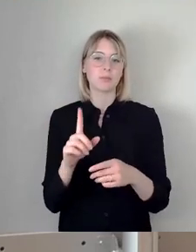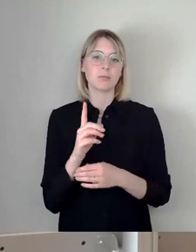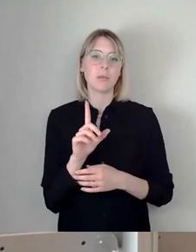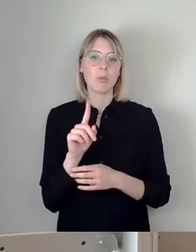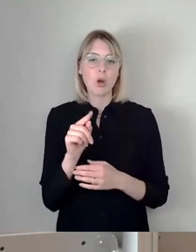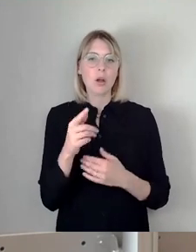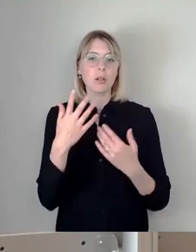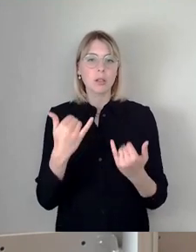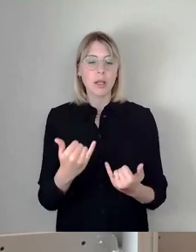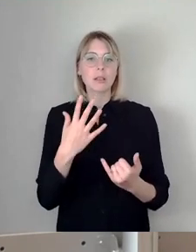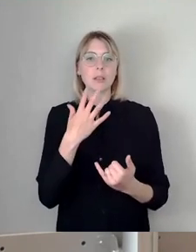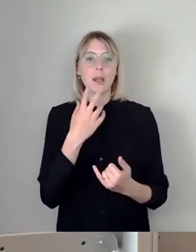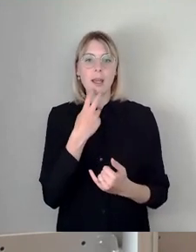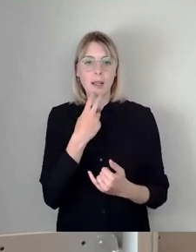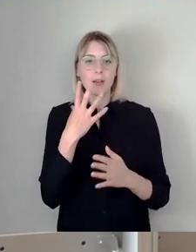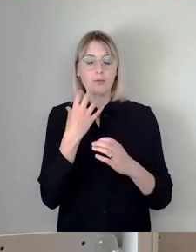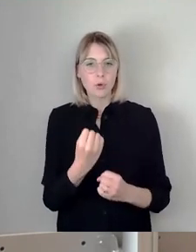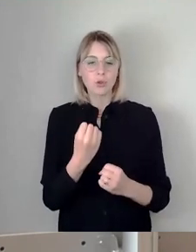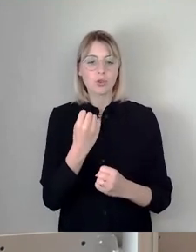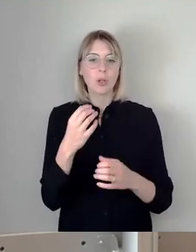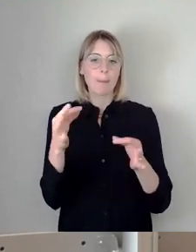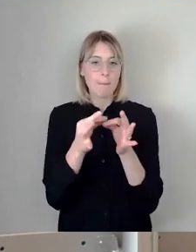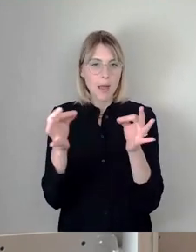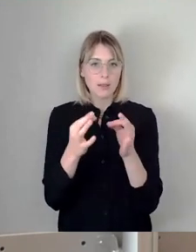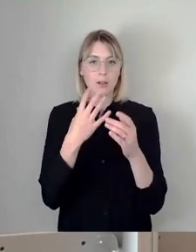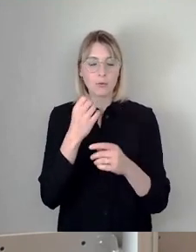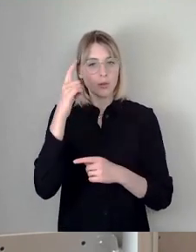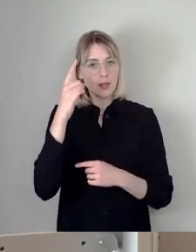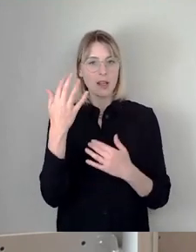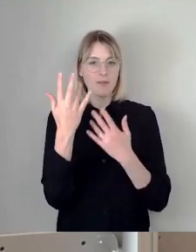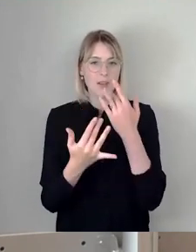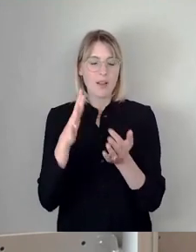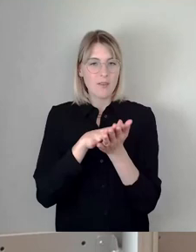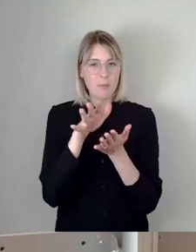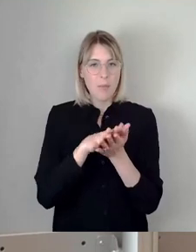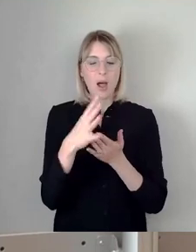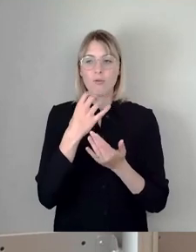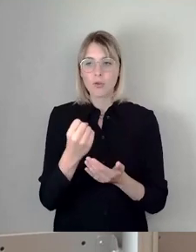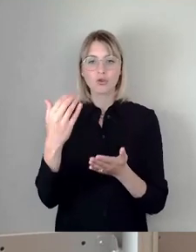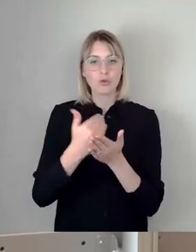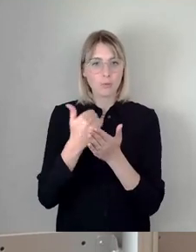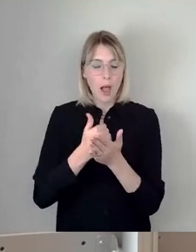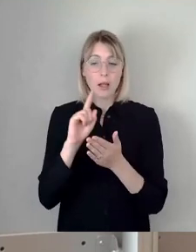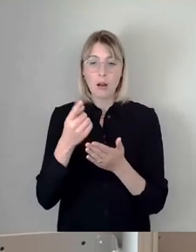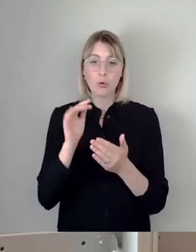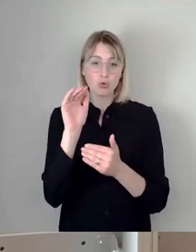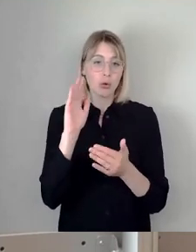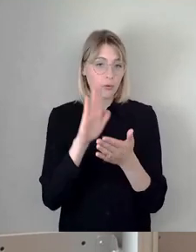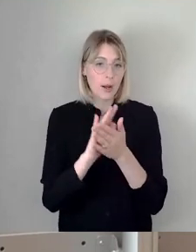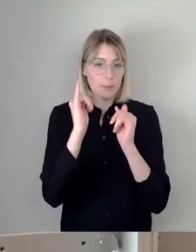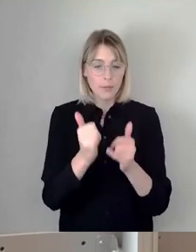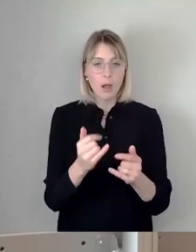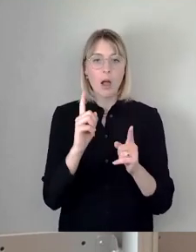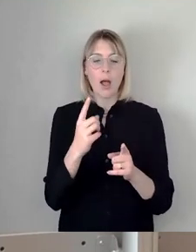wir wollen die Energie messen in unseren Gebäuden. Wir wollen wissen, wie viel wir verbrauchen. Wir wollen das steuern können. Wir wollen einsparen. Das wird auch funktionieren. Wir wollen aber nicht im Prinzip